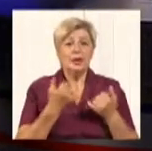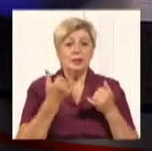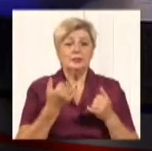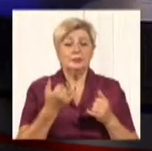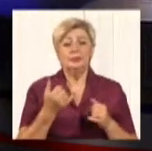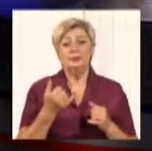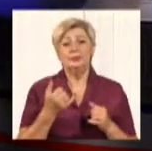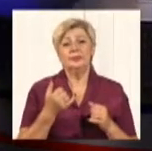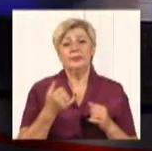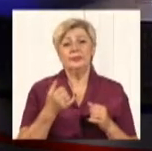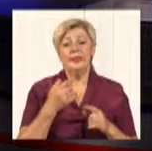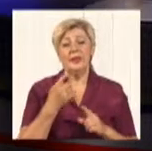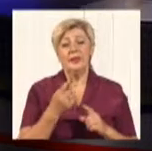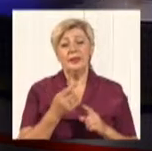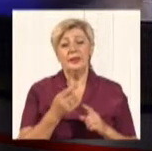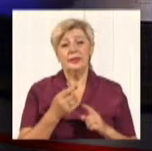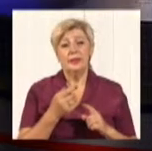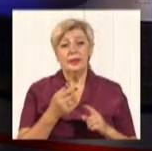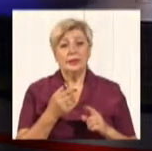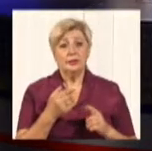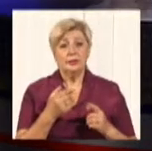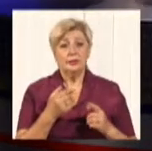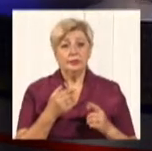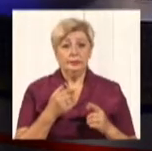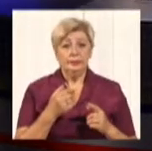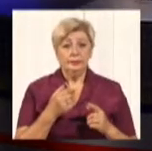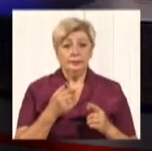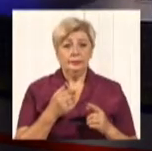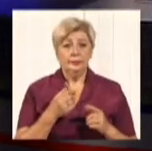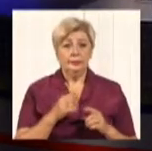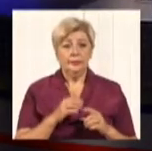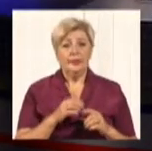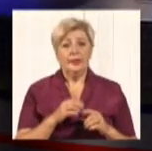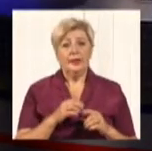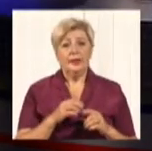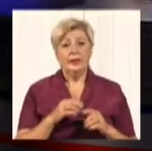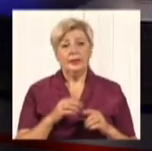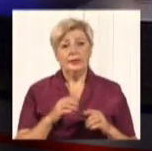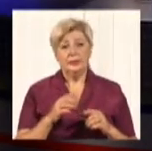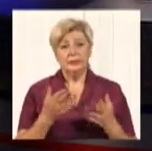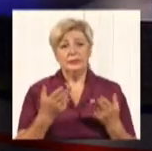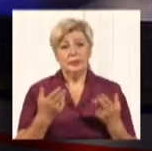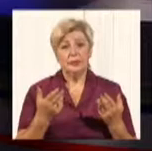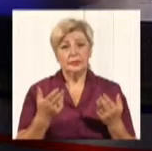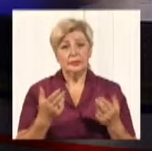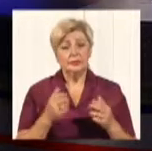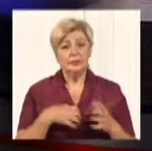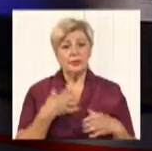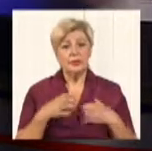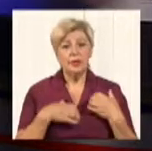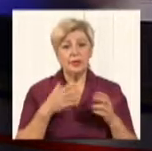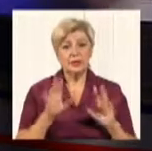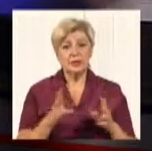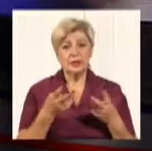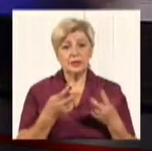всю мережу. Тобто, змінити передавачі, змінити частоти, все змінити. Ну, і, звісно, це